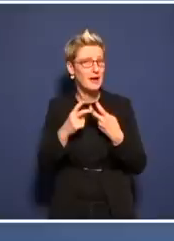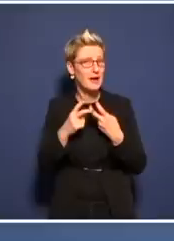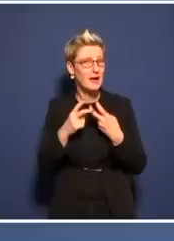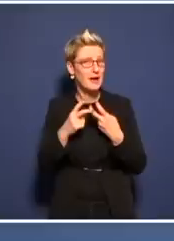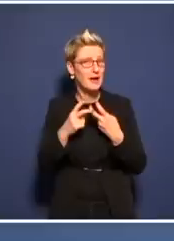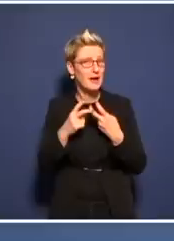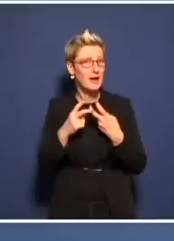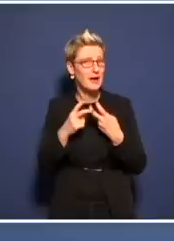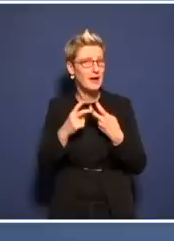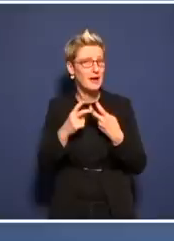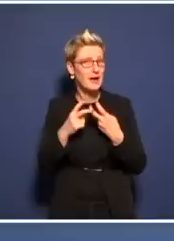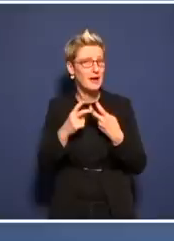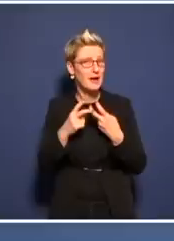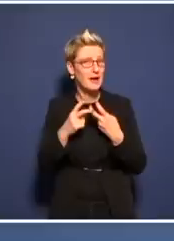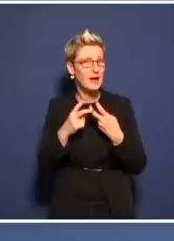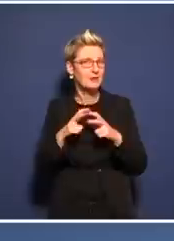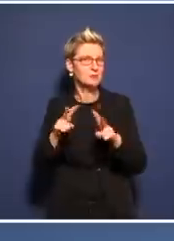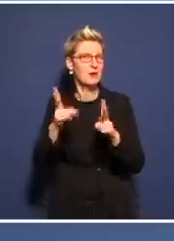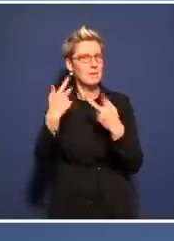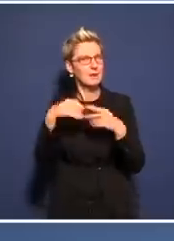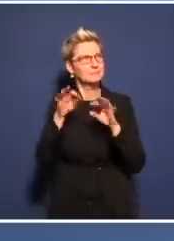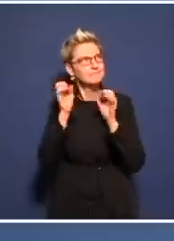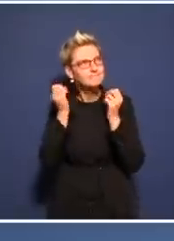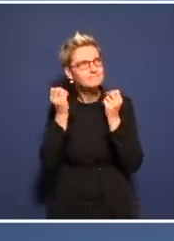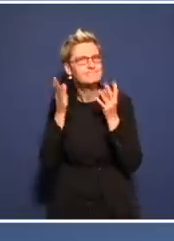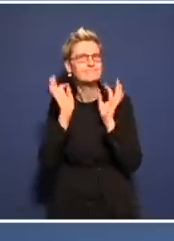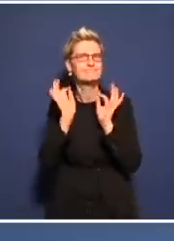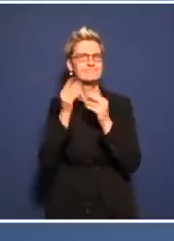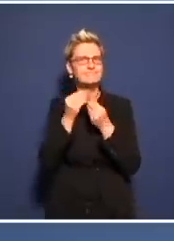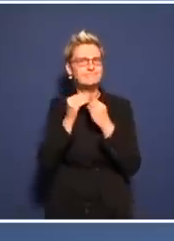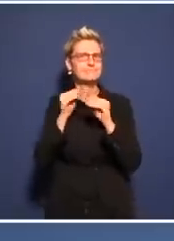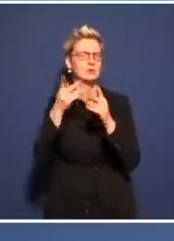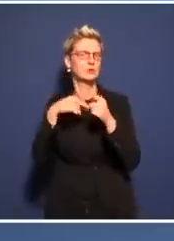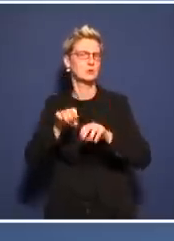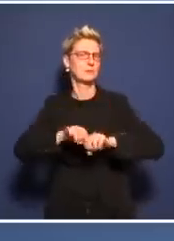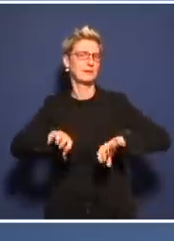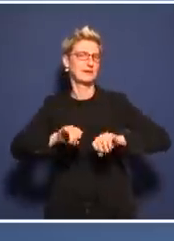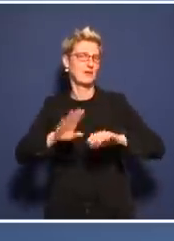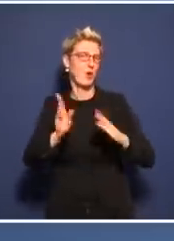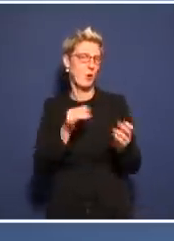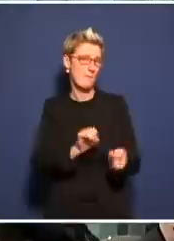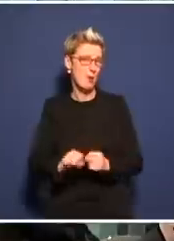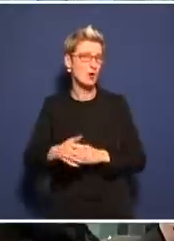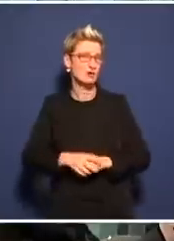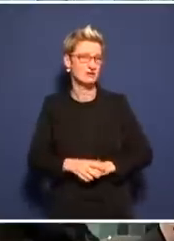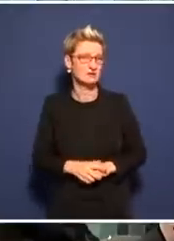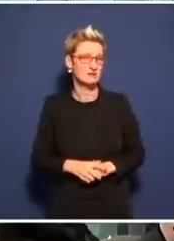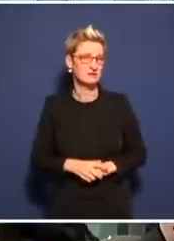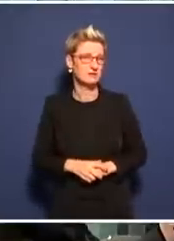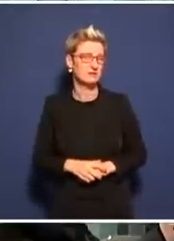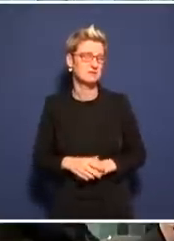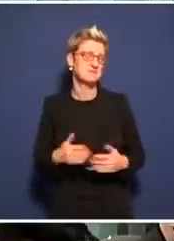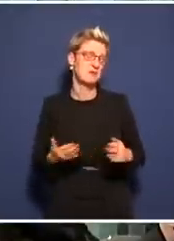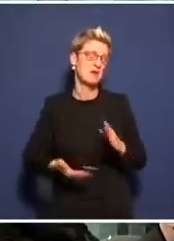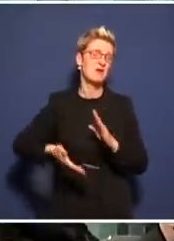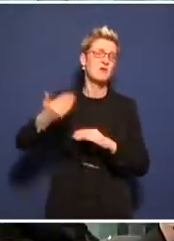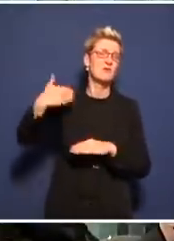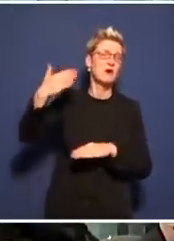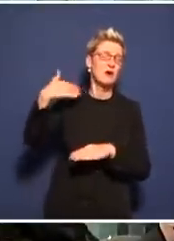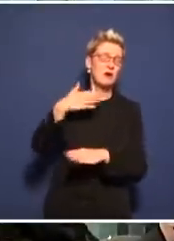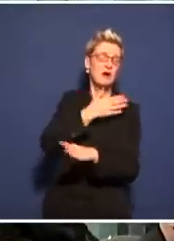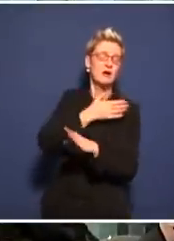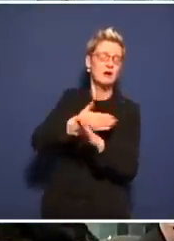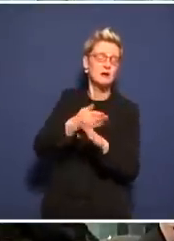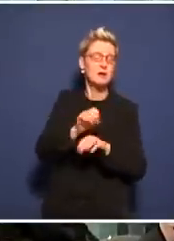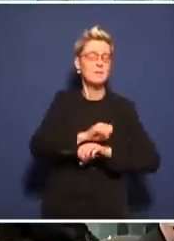werden sicher viele Leute abgeschreckt. Einige wenige Medien haben ja über lange Zeit in der Vergangenheit immer die Darstellung